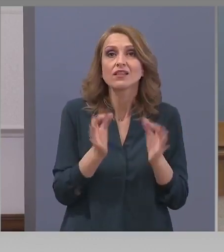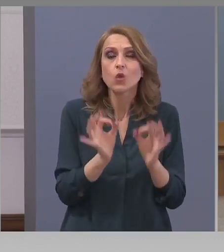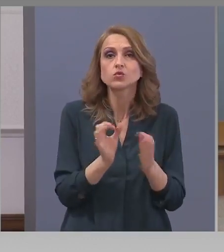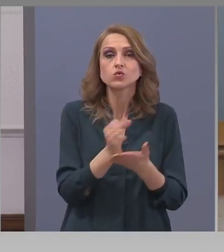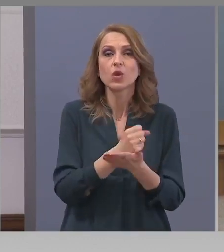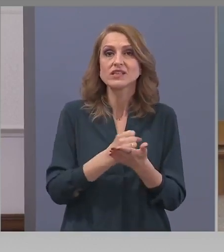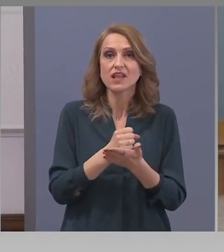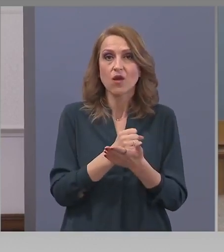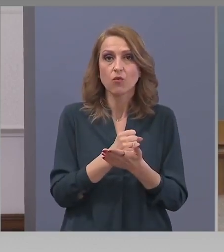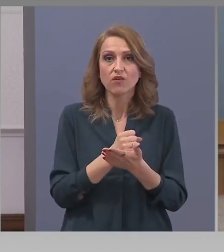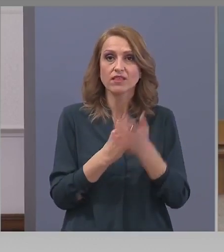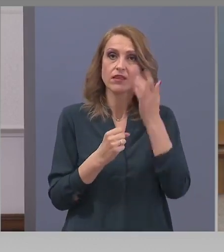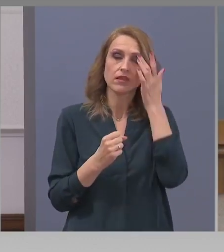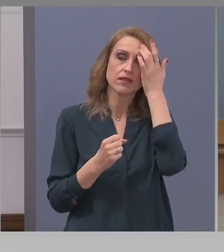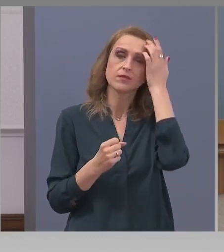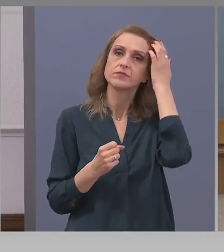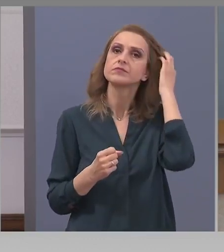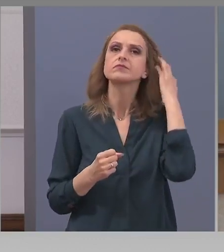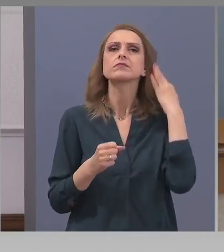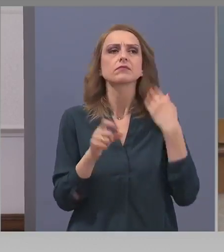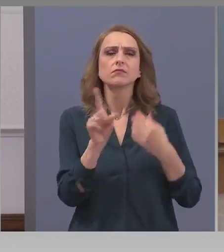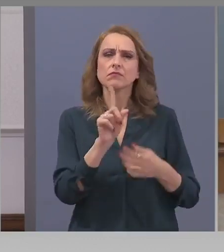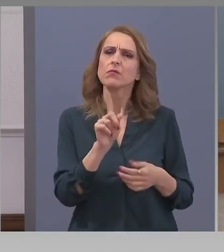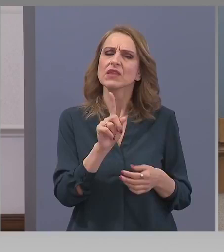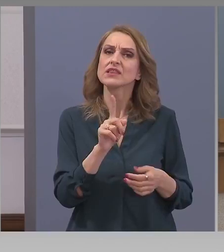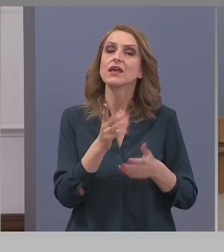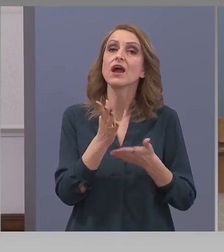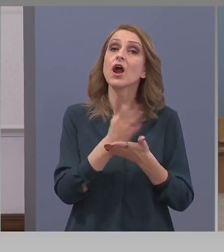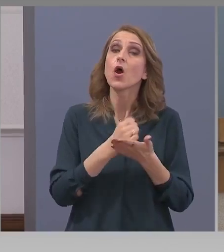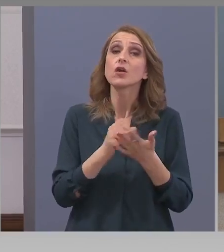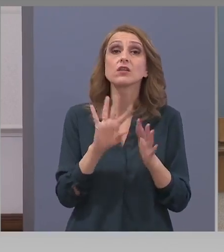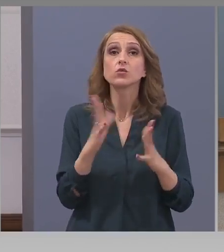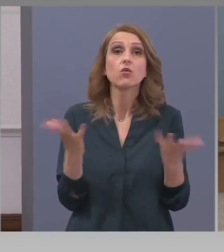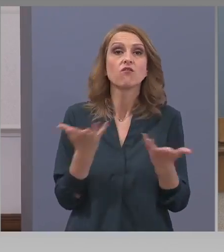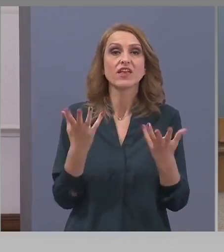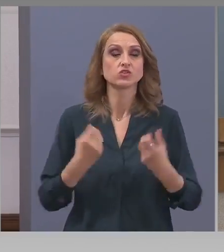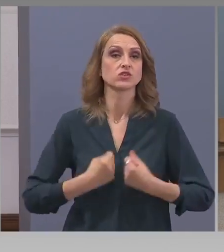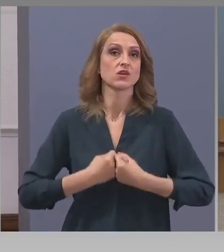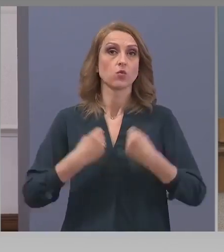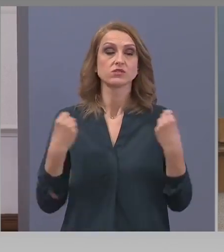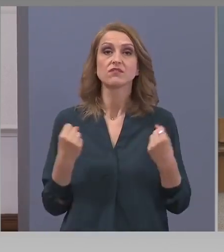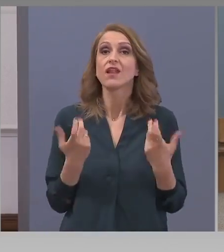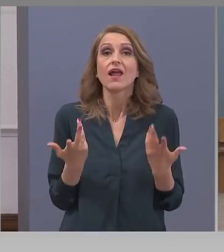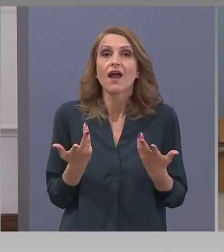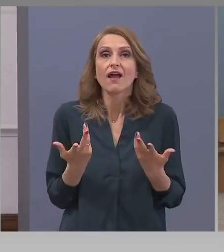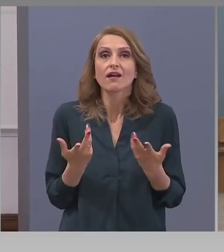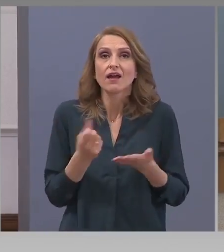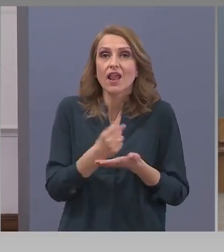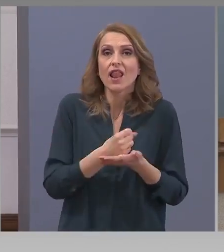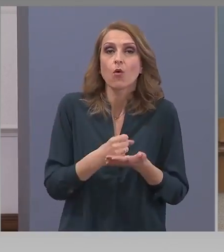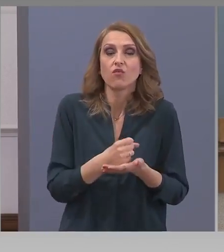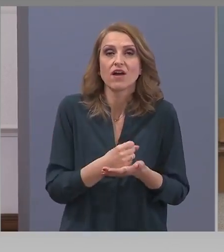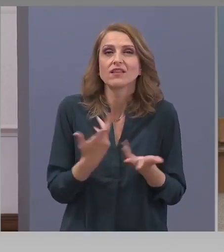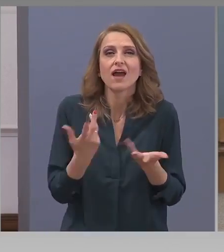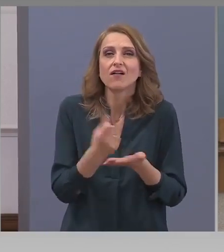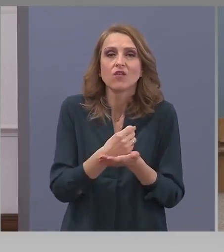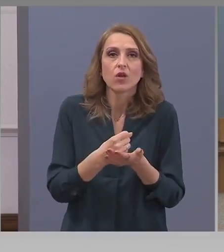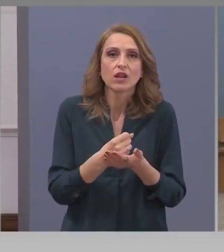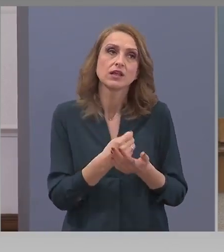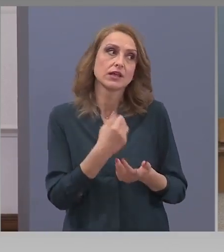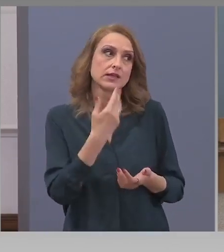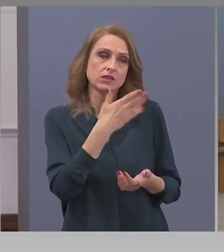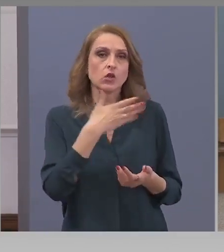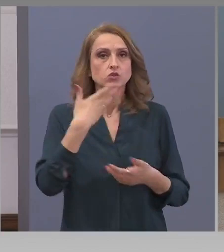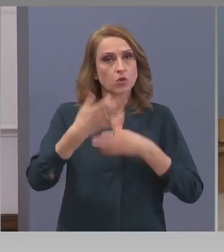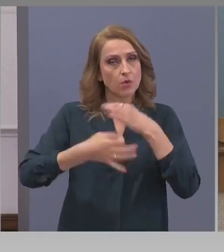Разбрах за тестови ли с въпрос? Хората, които вече са се справили с вирус и вече са излековани. процент Пангаров може да отговори по-добре от